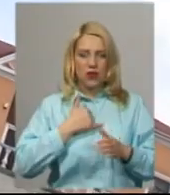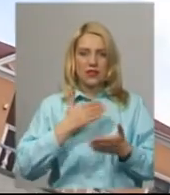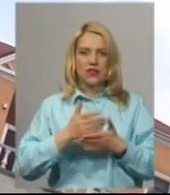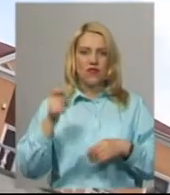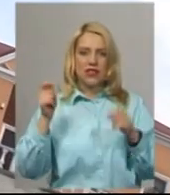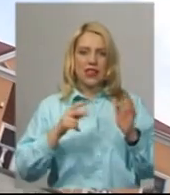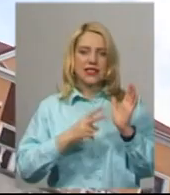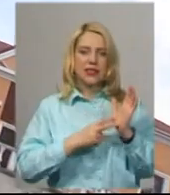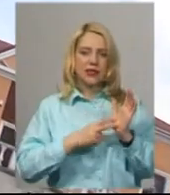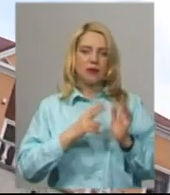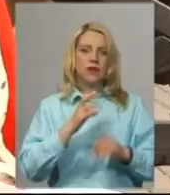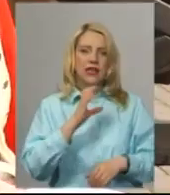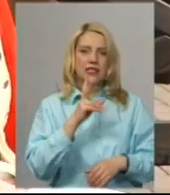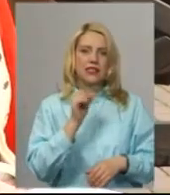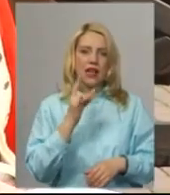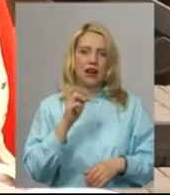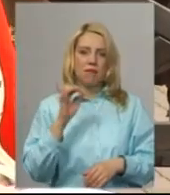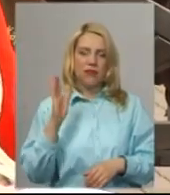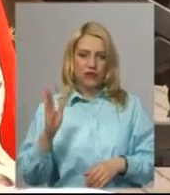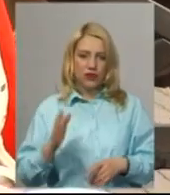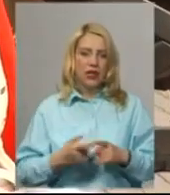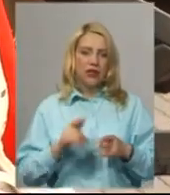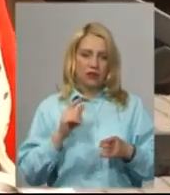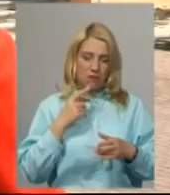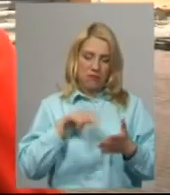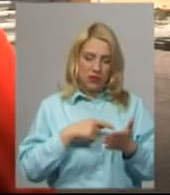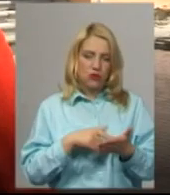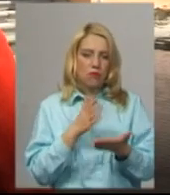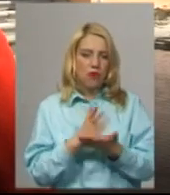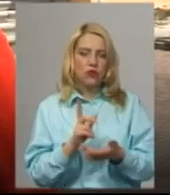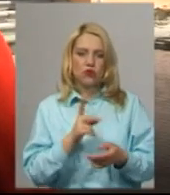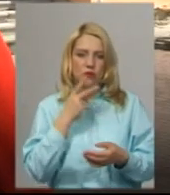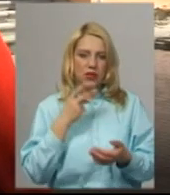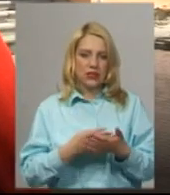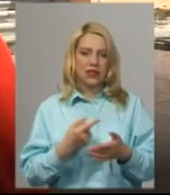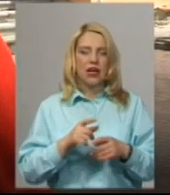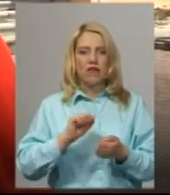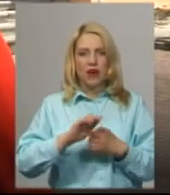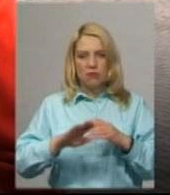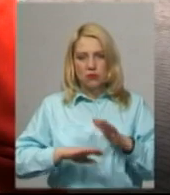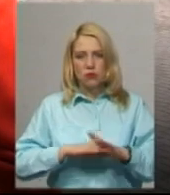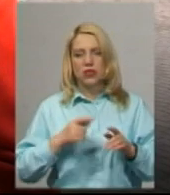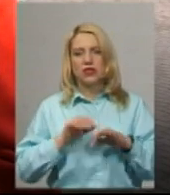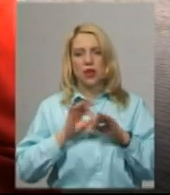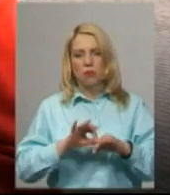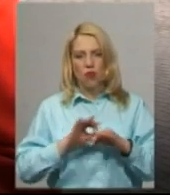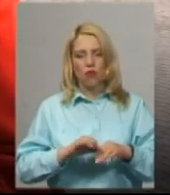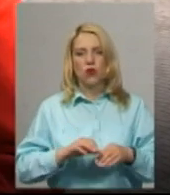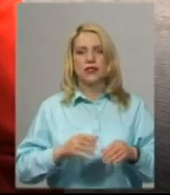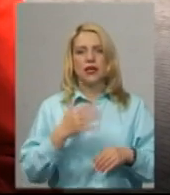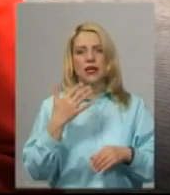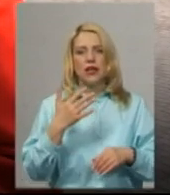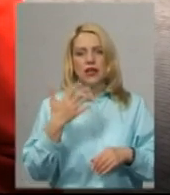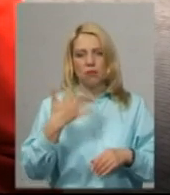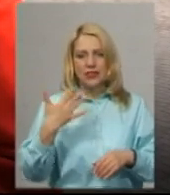Працівник міського будинку культури Росислав додає, місто має, що показати туристам. В Кам'янці проводиться більше, як півсотні фестивалів на рік. Чекаємо на завершення